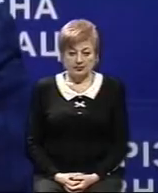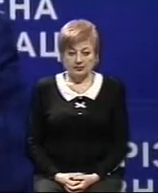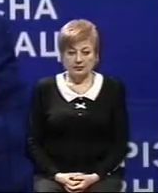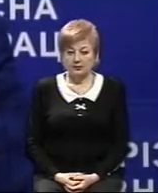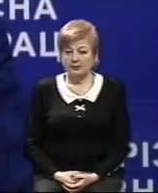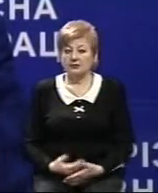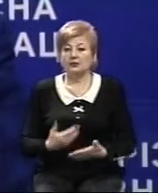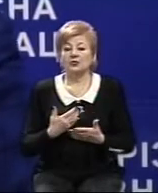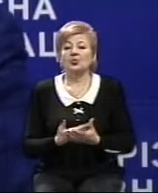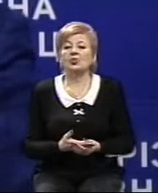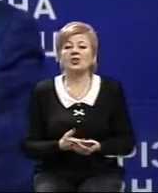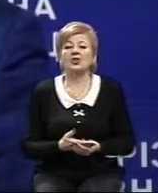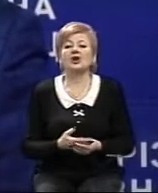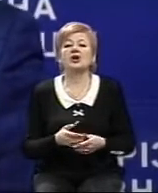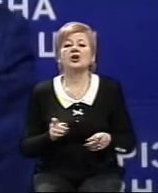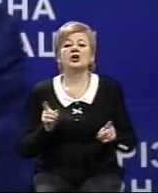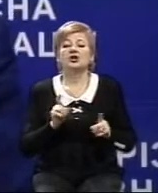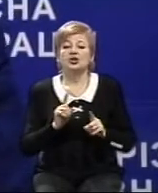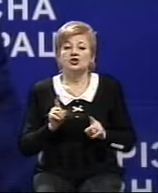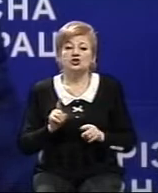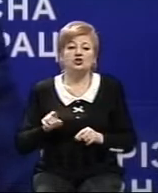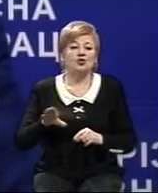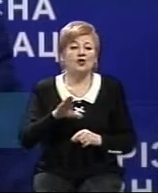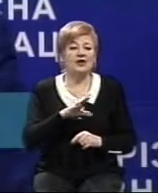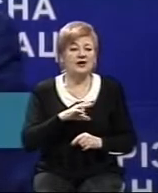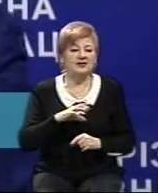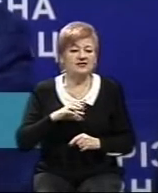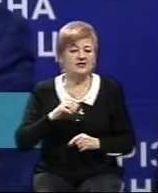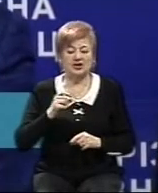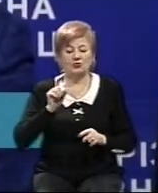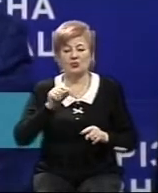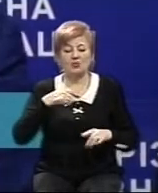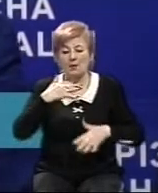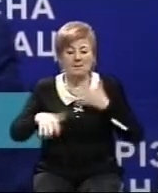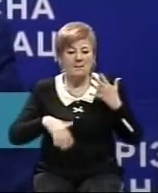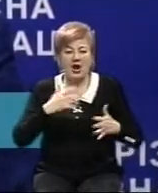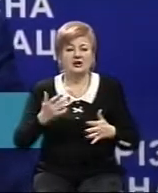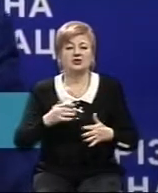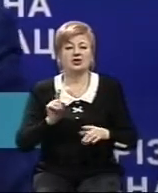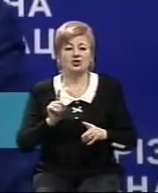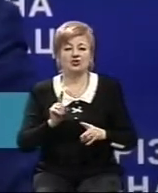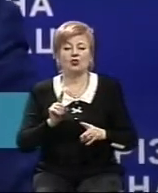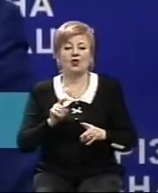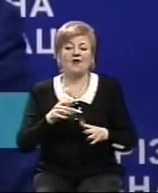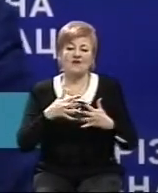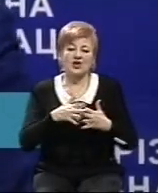«Хочу висловитися з приводу того, що не слід включати тумблер паніки при введенні військового стану.